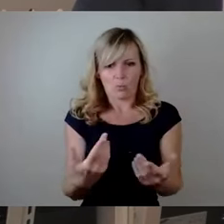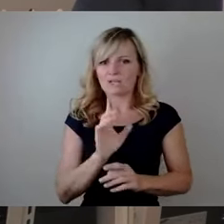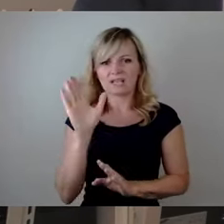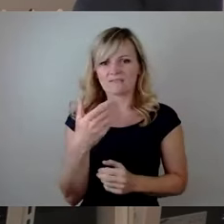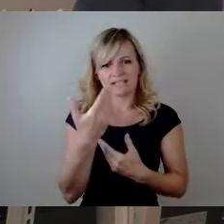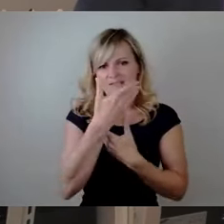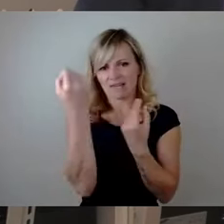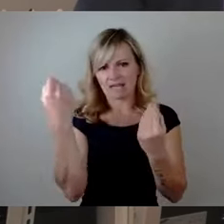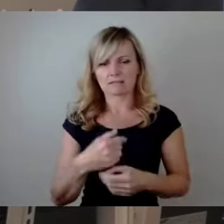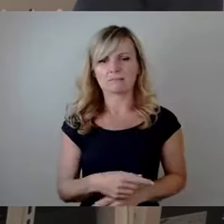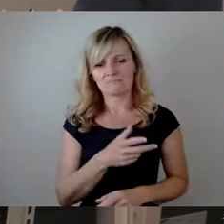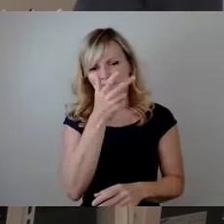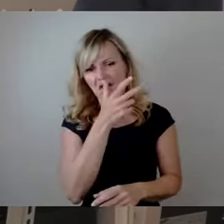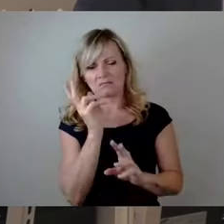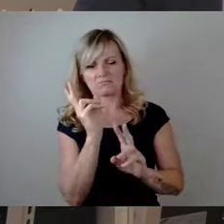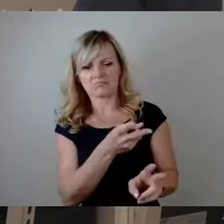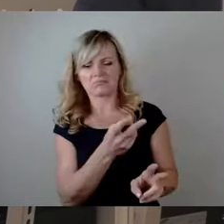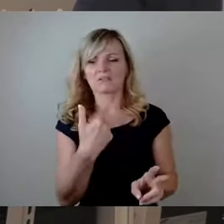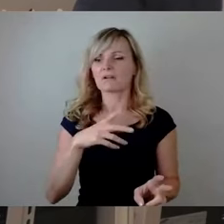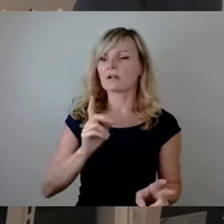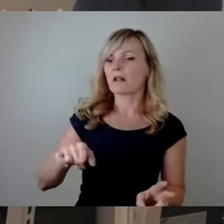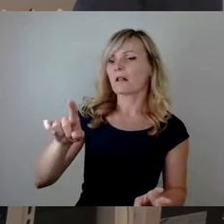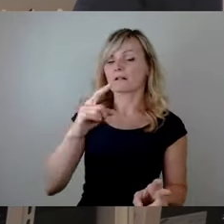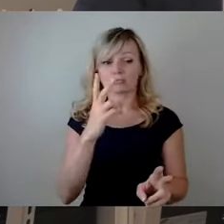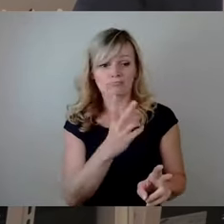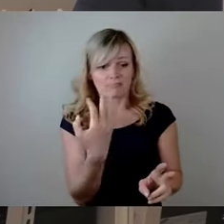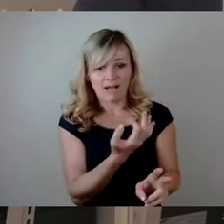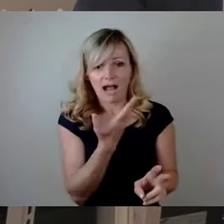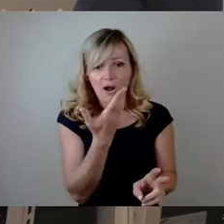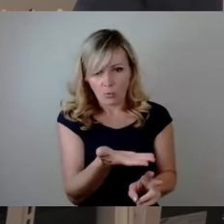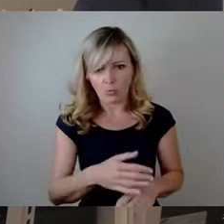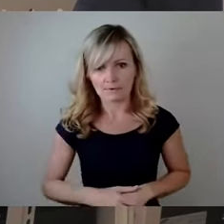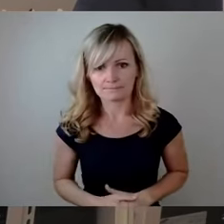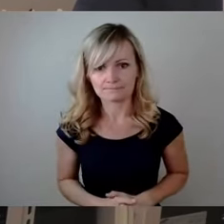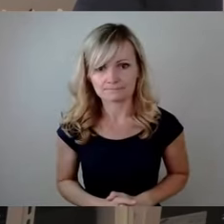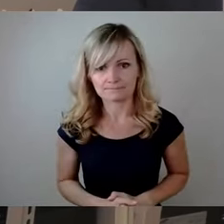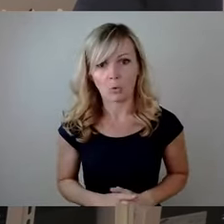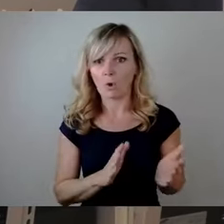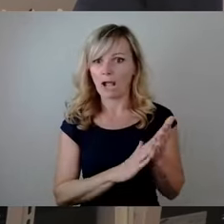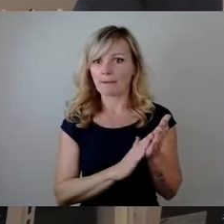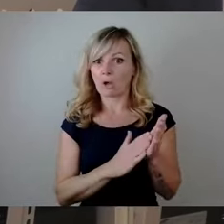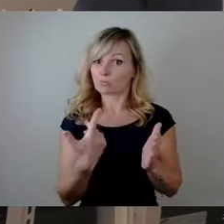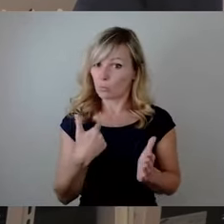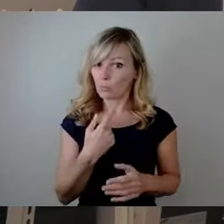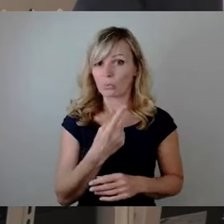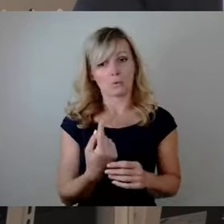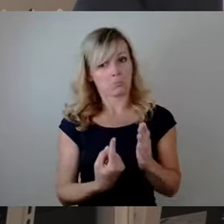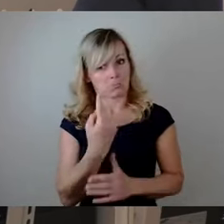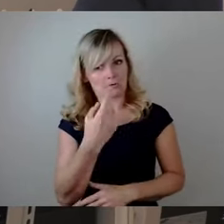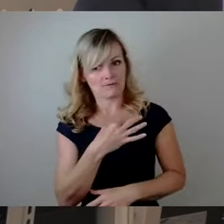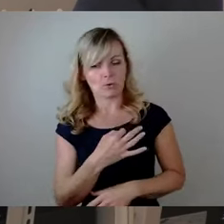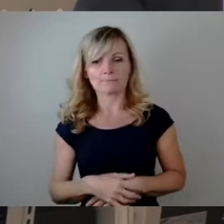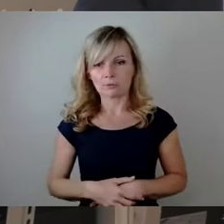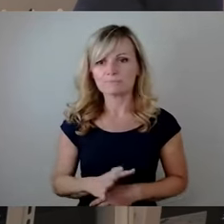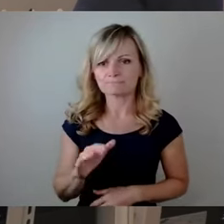Dinge vergammeln lassen, auf die wir auch jetzt schon angewiesen sind. Wir sollten... Oh, das ist ungewohnt. Und ich